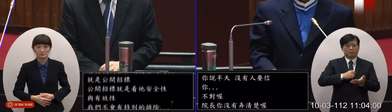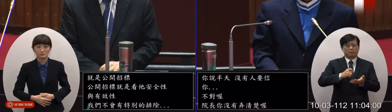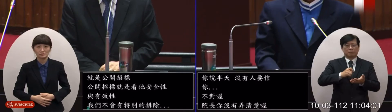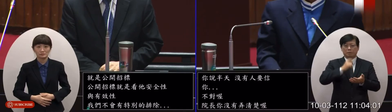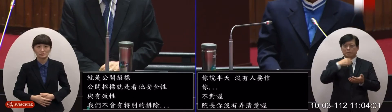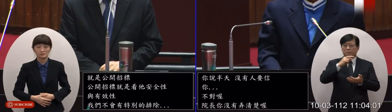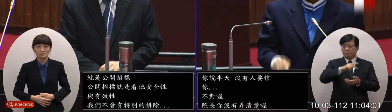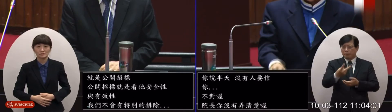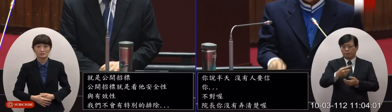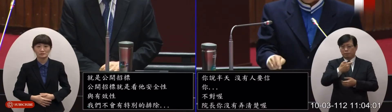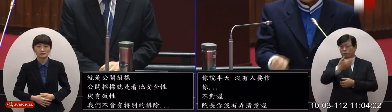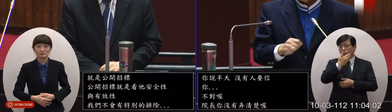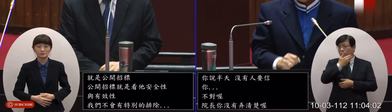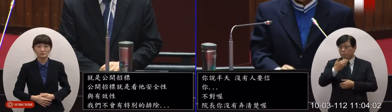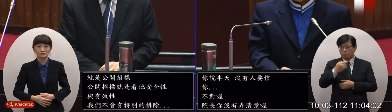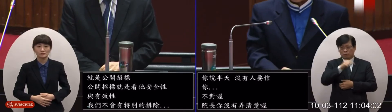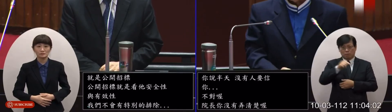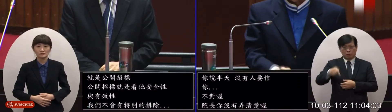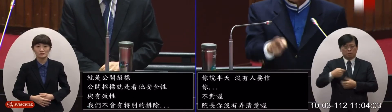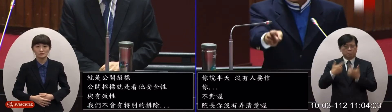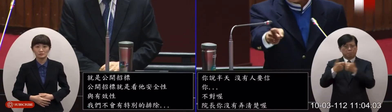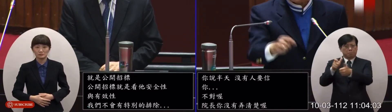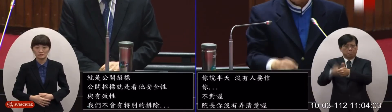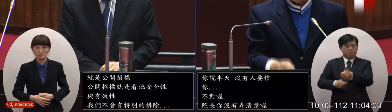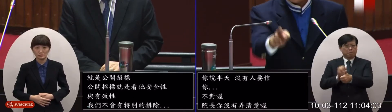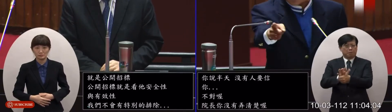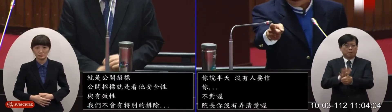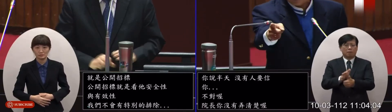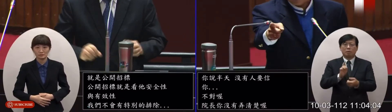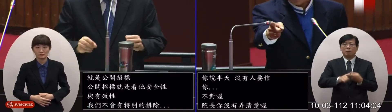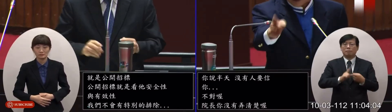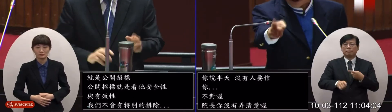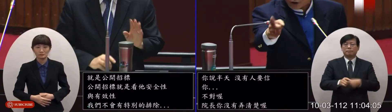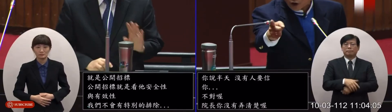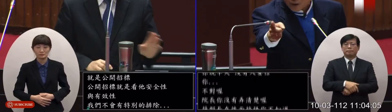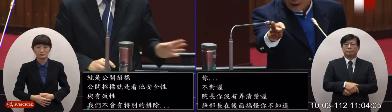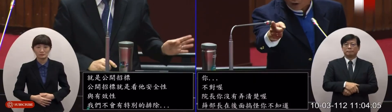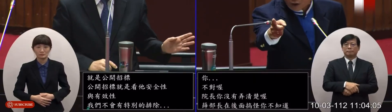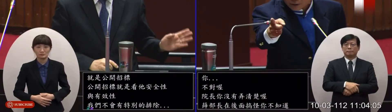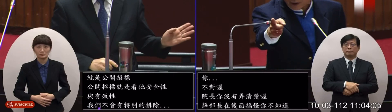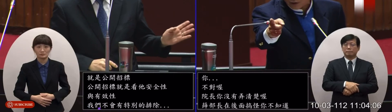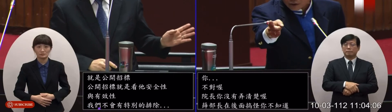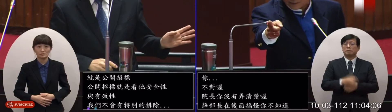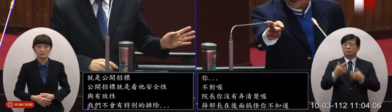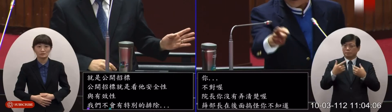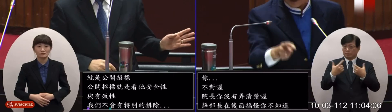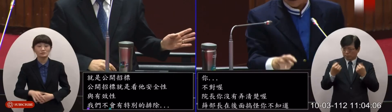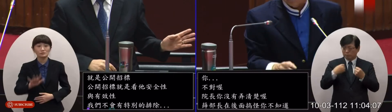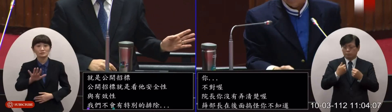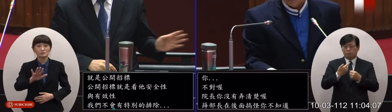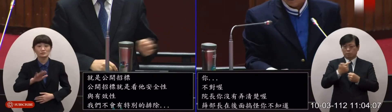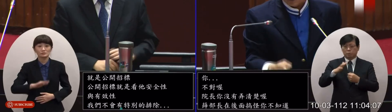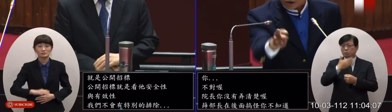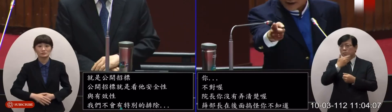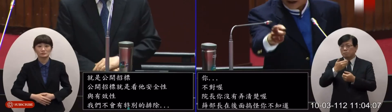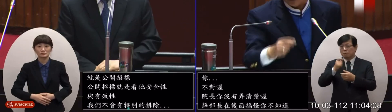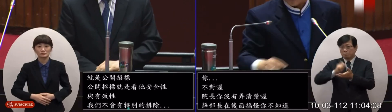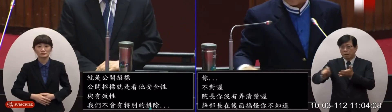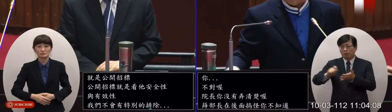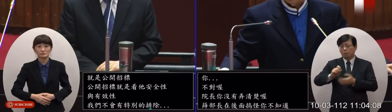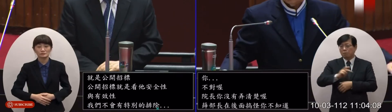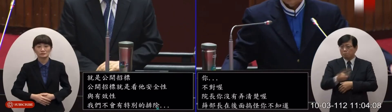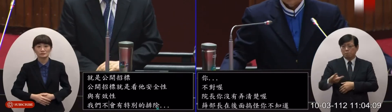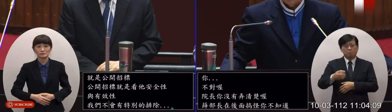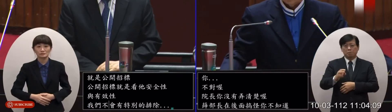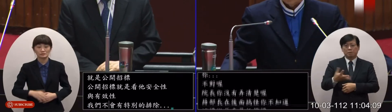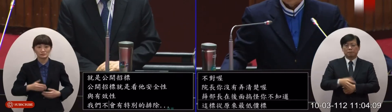標這個是量身定錯啊怎麼不是是不是改成優利標這個不是這樣為什麼要改優